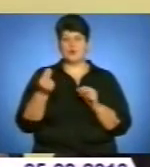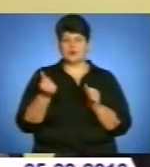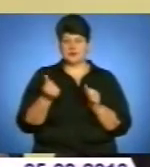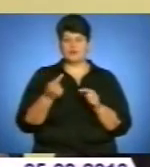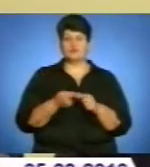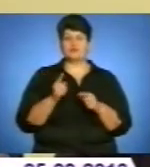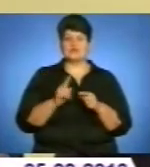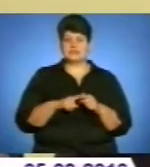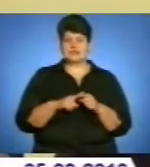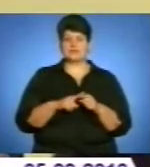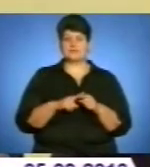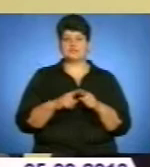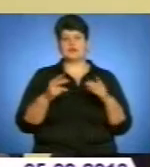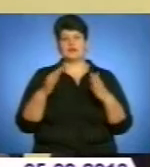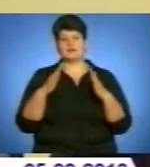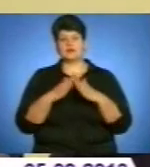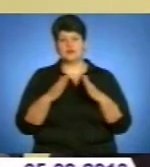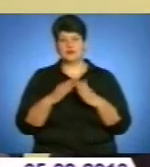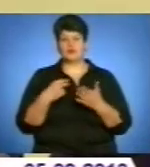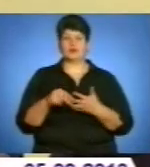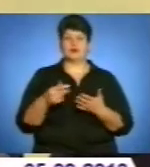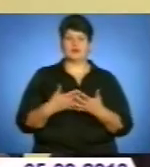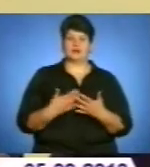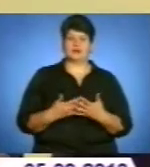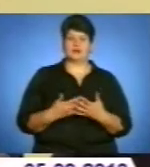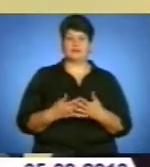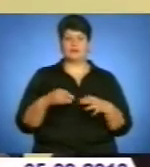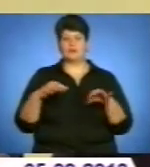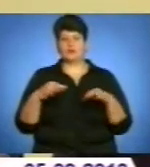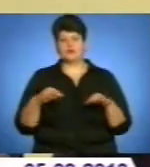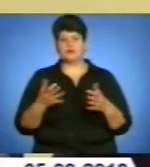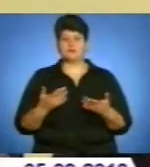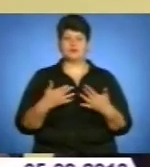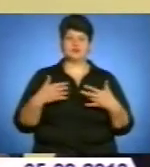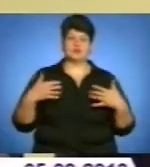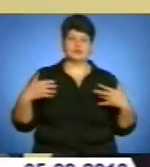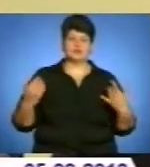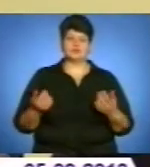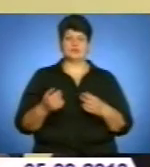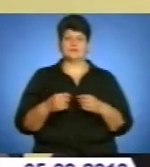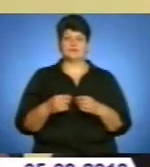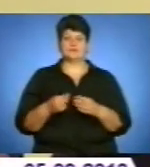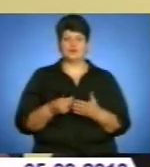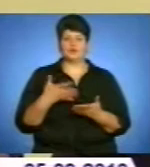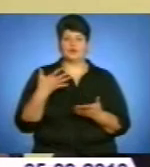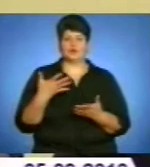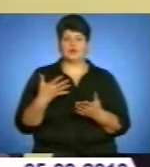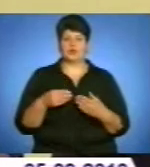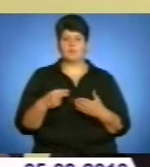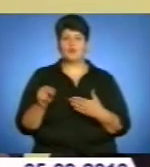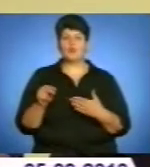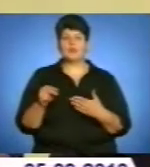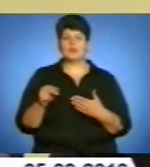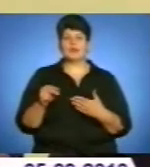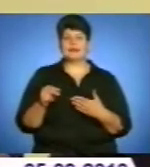це, як правило, покупки квартири, автомобілів, варкісних таких покупок,